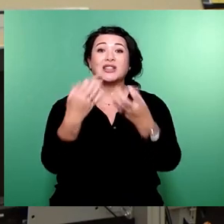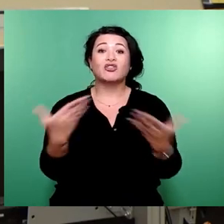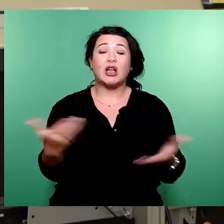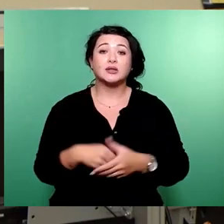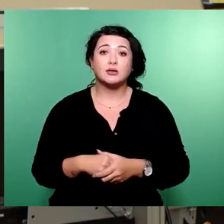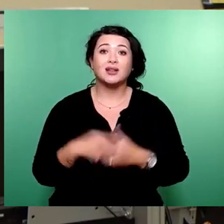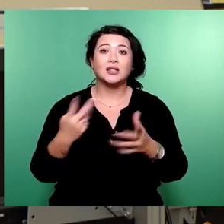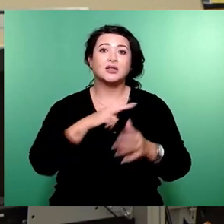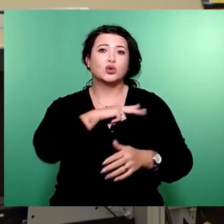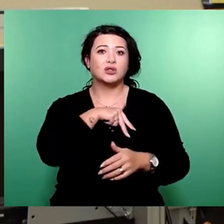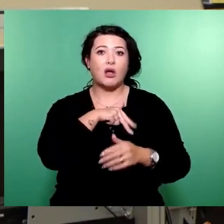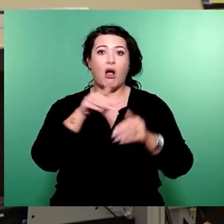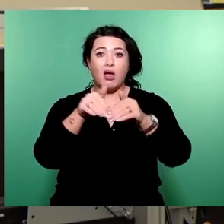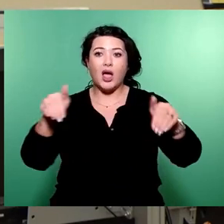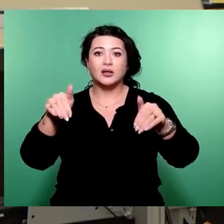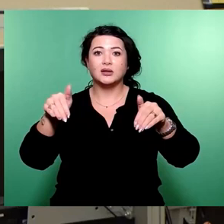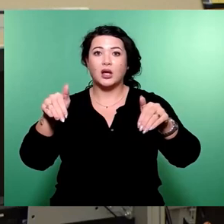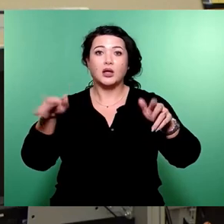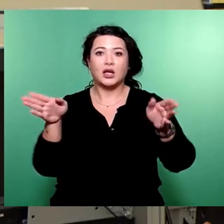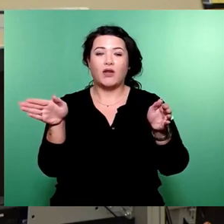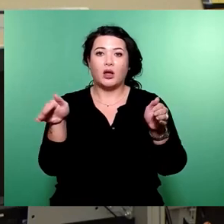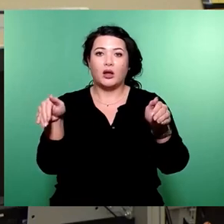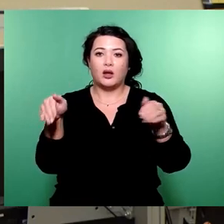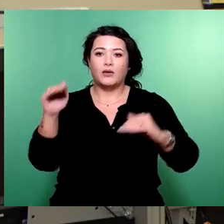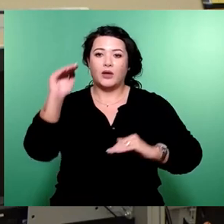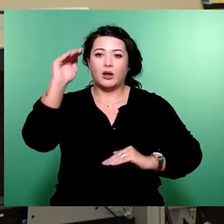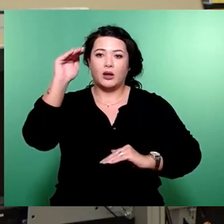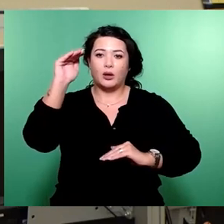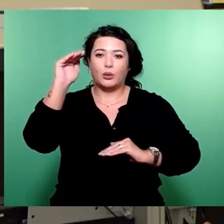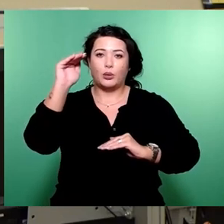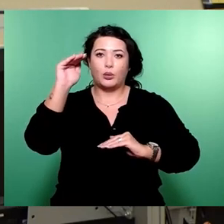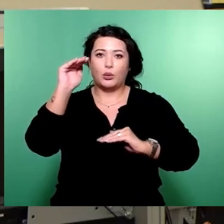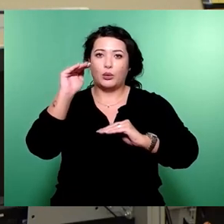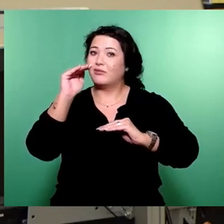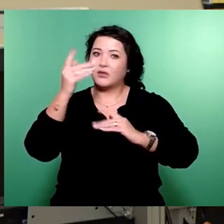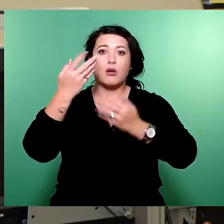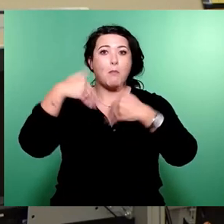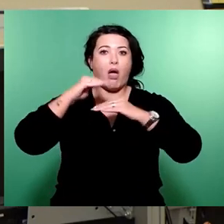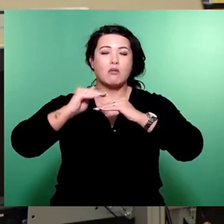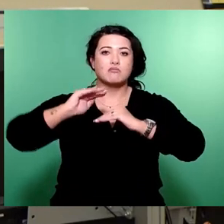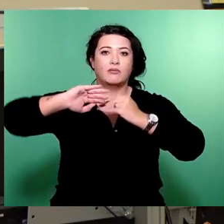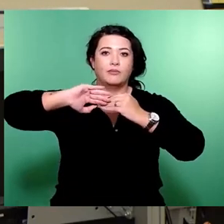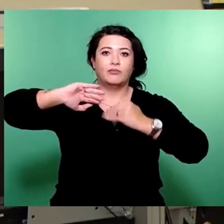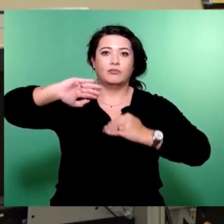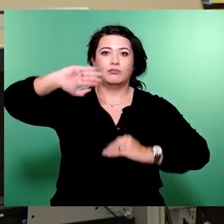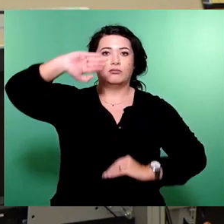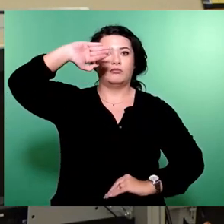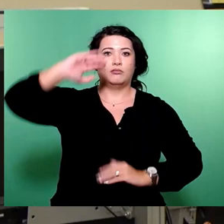soziale Schere nicht zu, sondern sie geht auf. Und in den psychologischen Praxen,